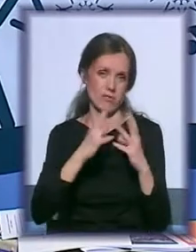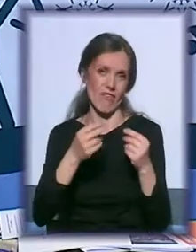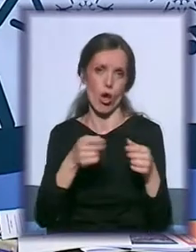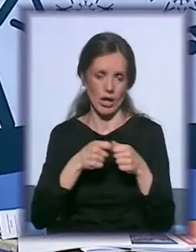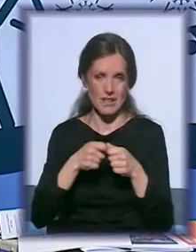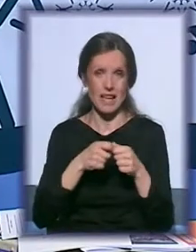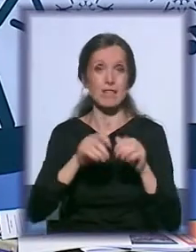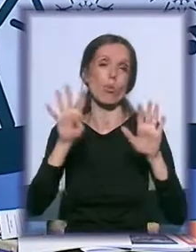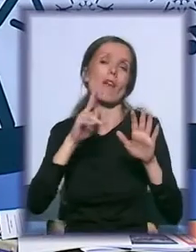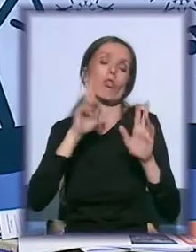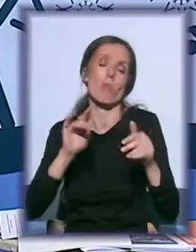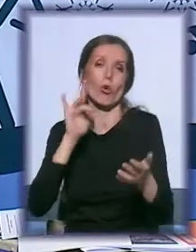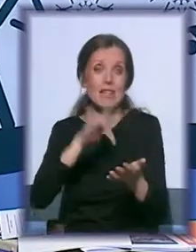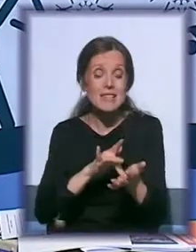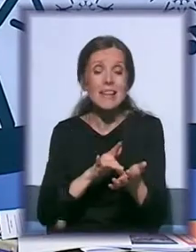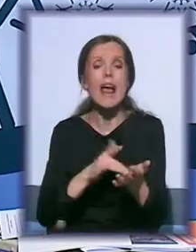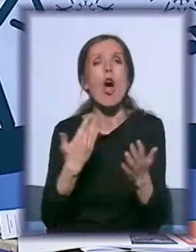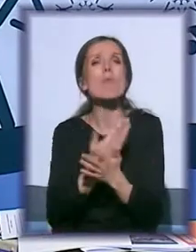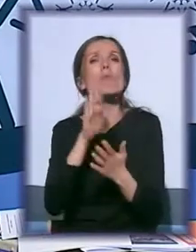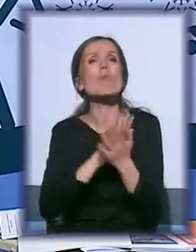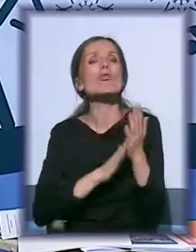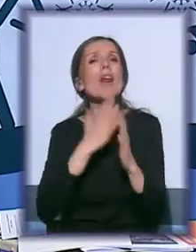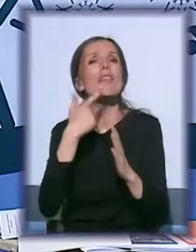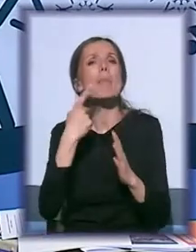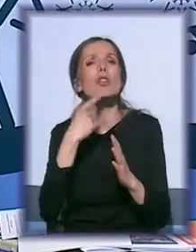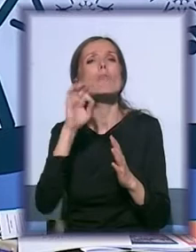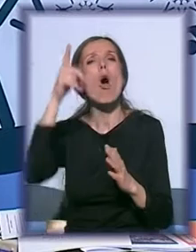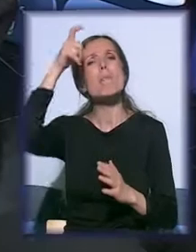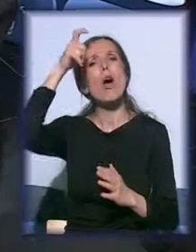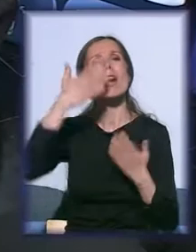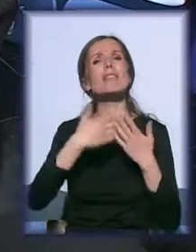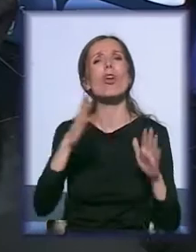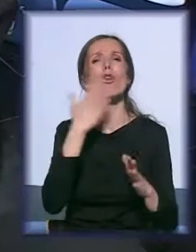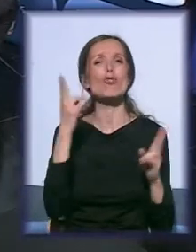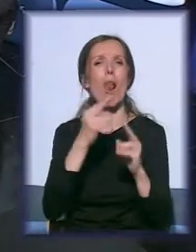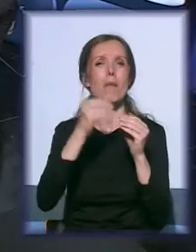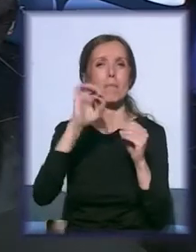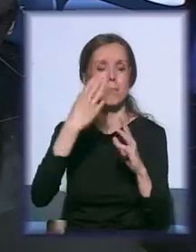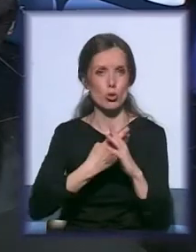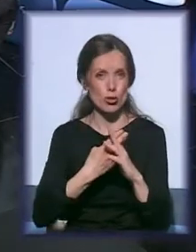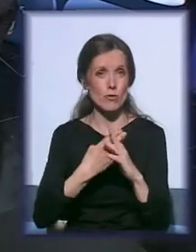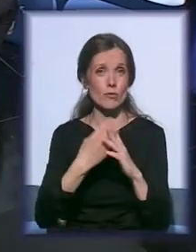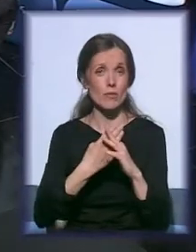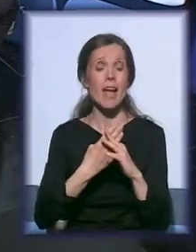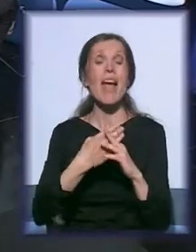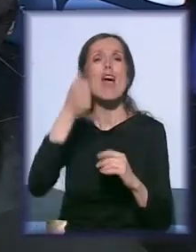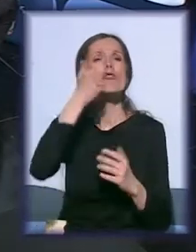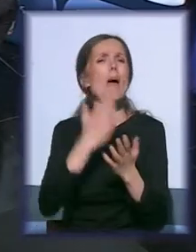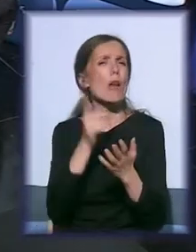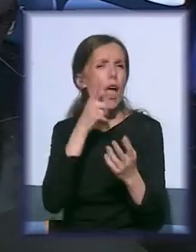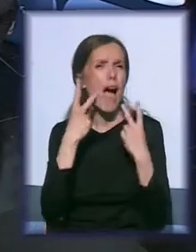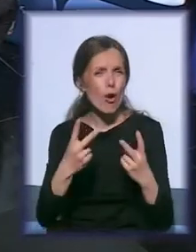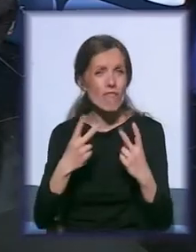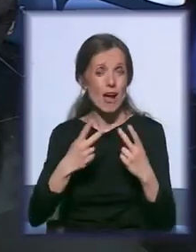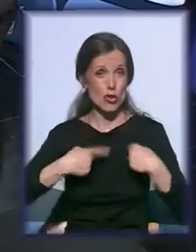i započeli smo ponovu priču Beogradska otvorena škola i nešto što je bilo veoma bitno za sve nas, predstavnike i